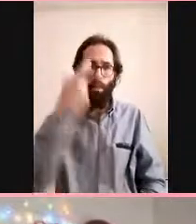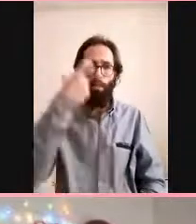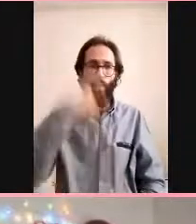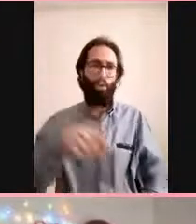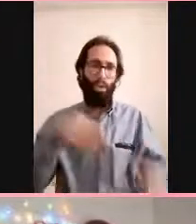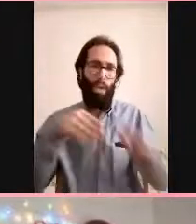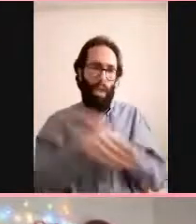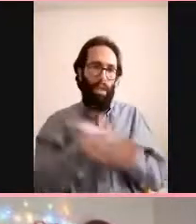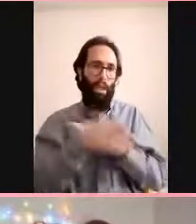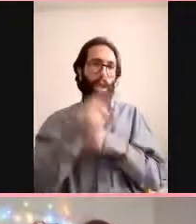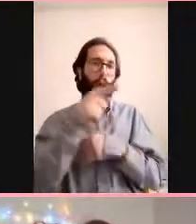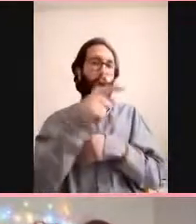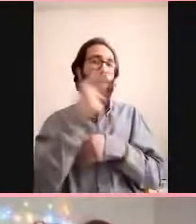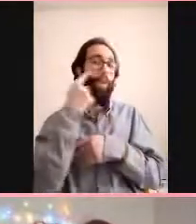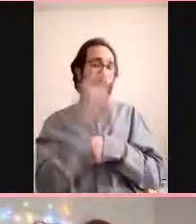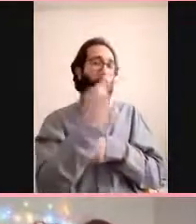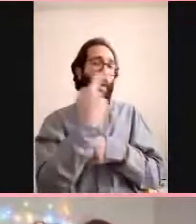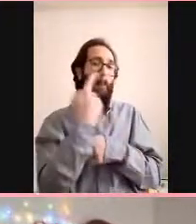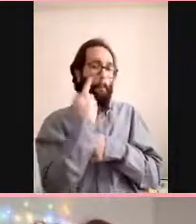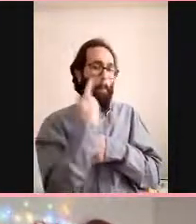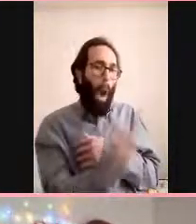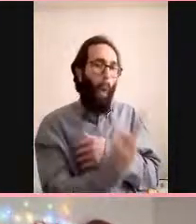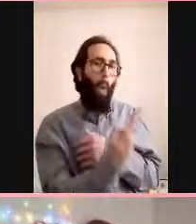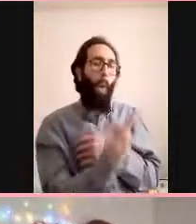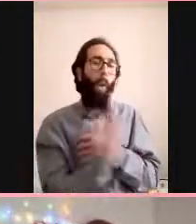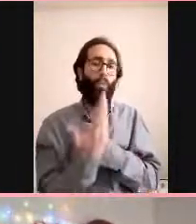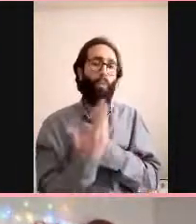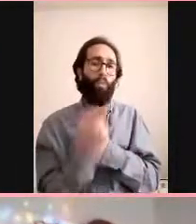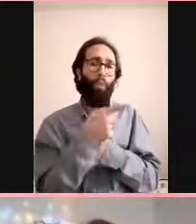işte şu anda net bir şey söylenemiyor onun içinde